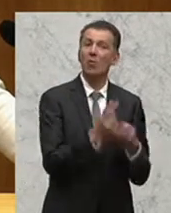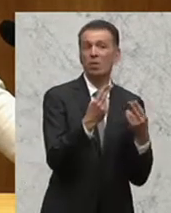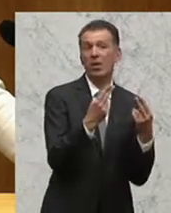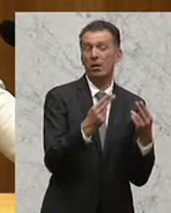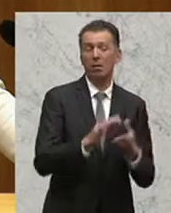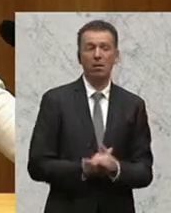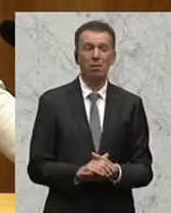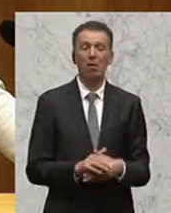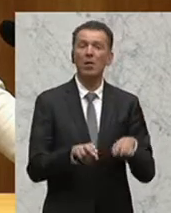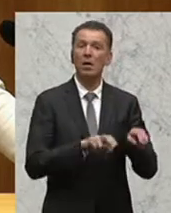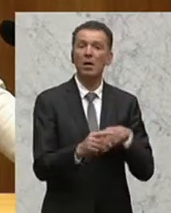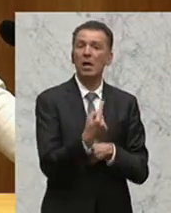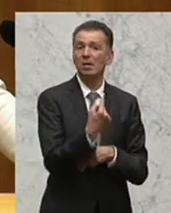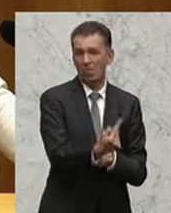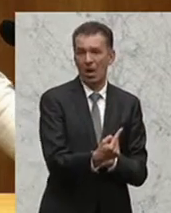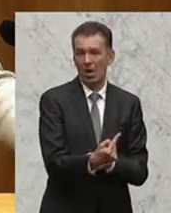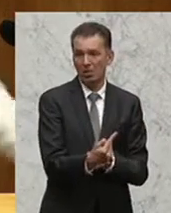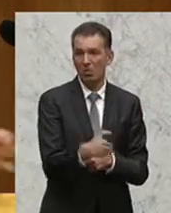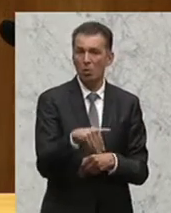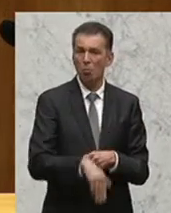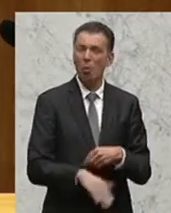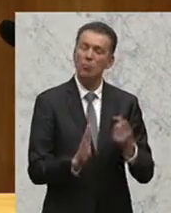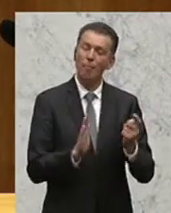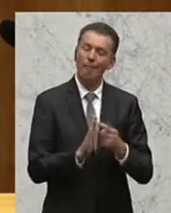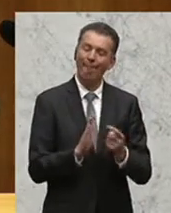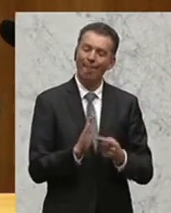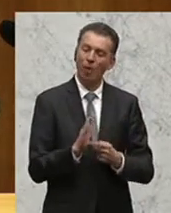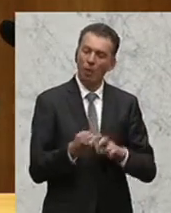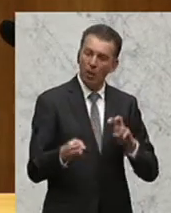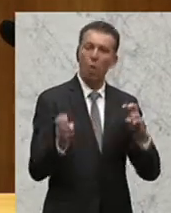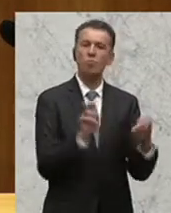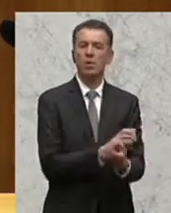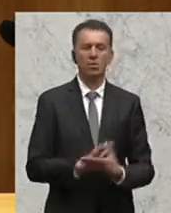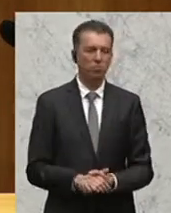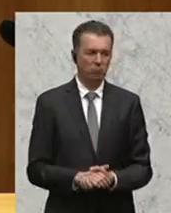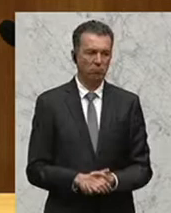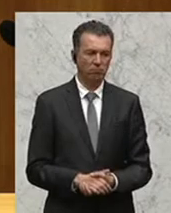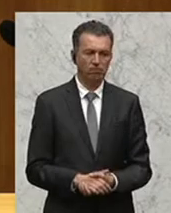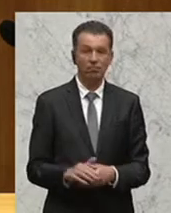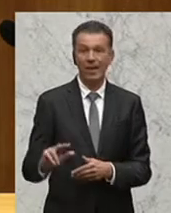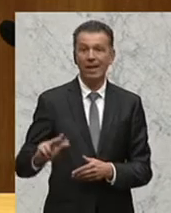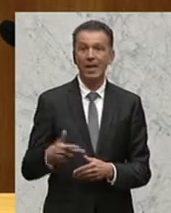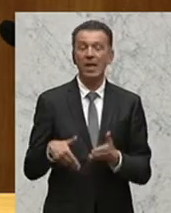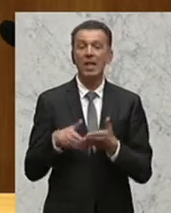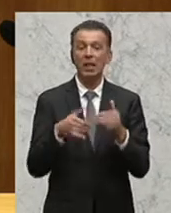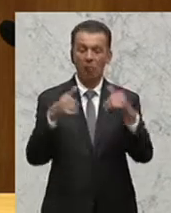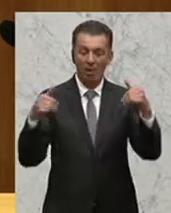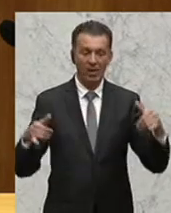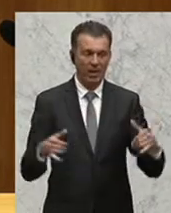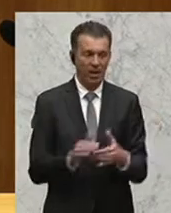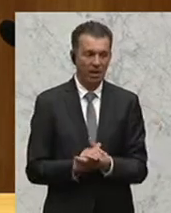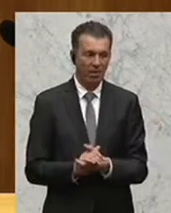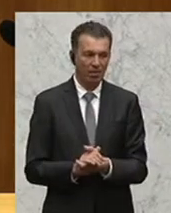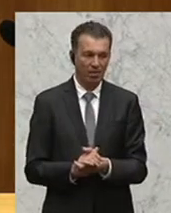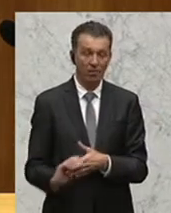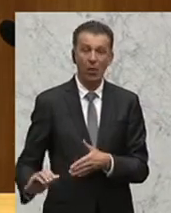dass die Griechen ganz einfach die Bedingungen einzuhalten haben, nach denen dieses dritte Hilfspaket das